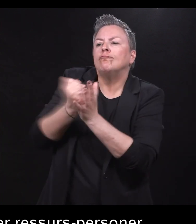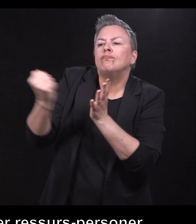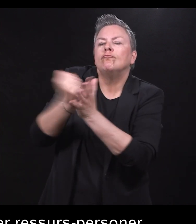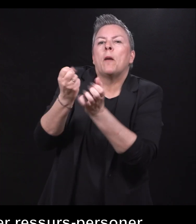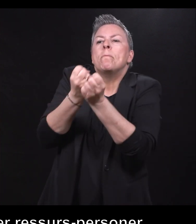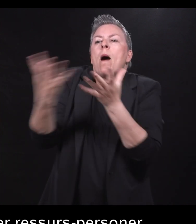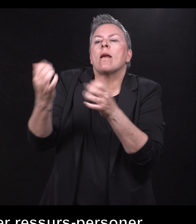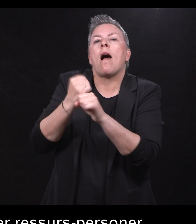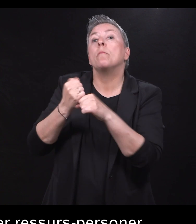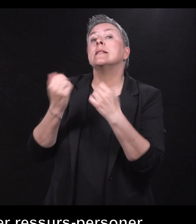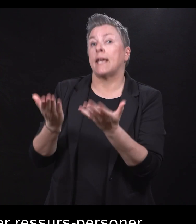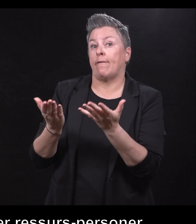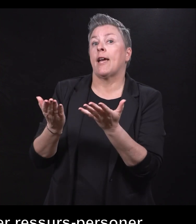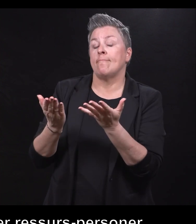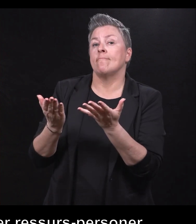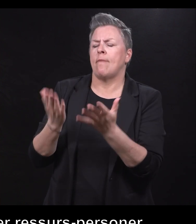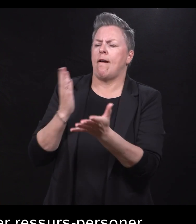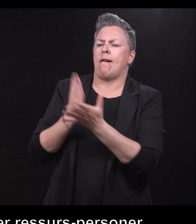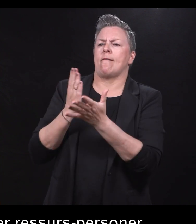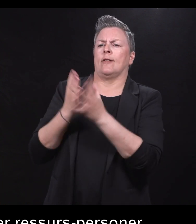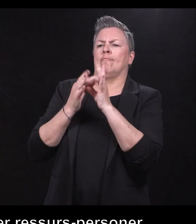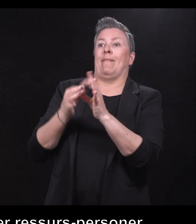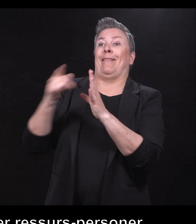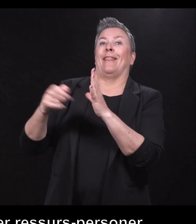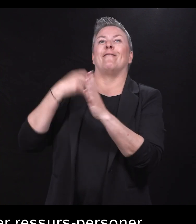arbeidsgivere på akkurat denne filmen.